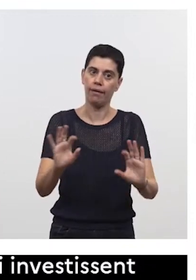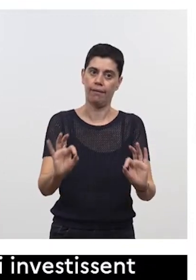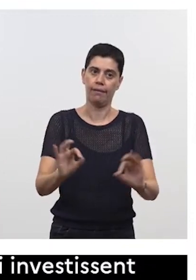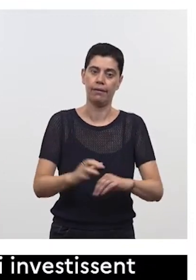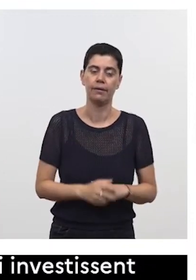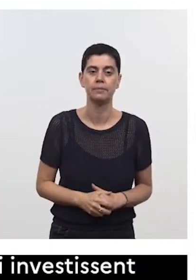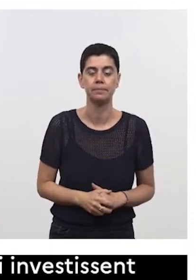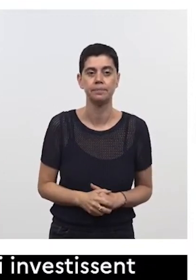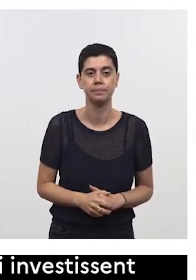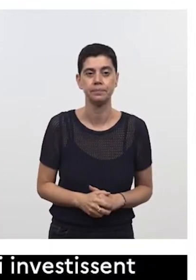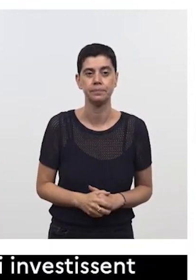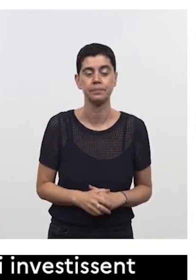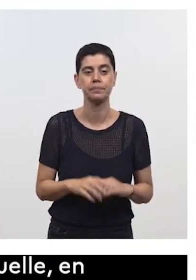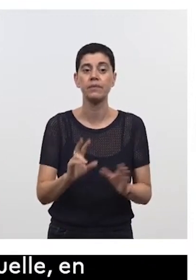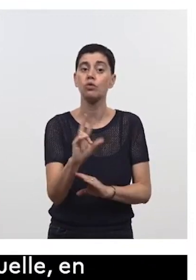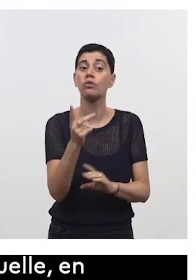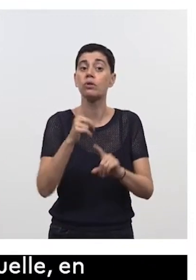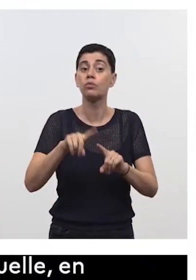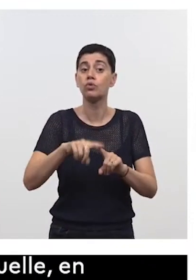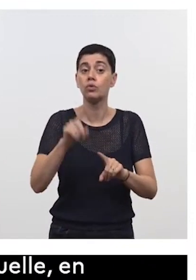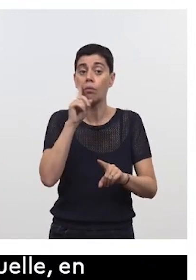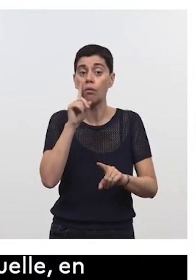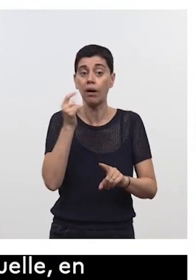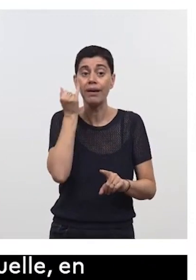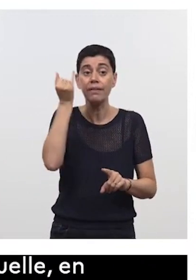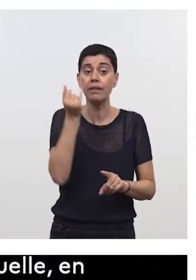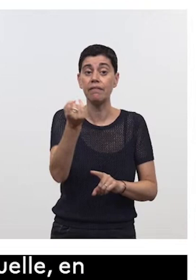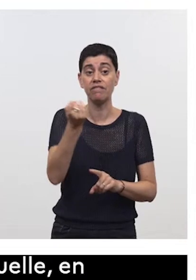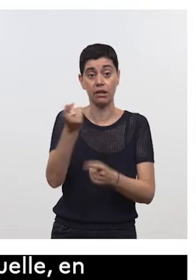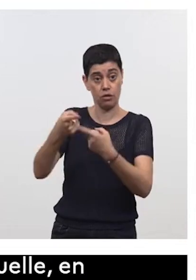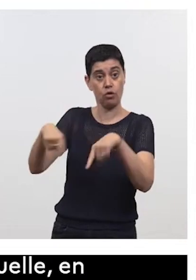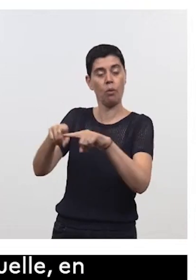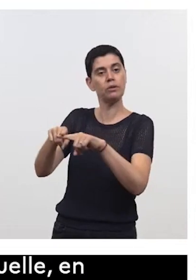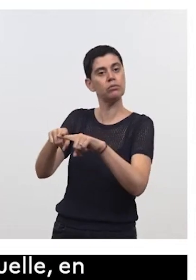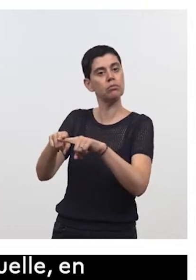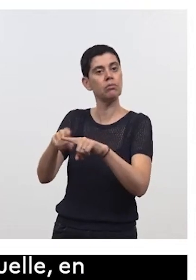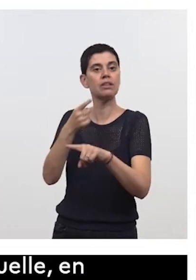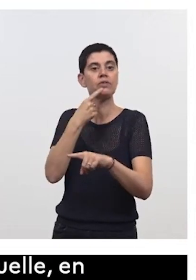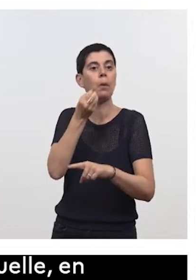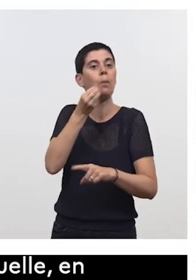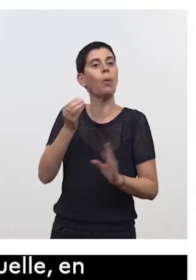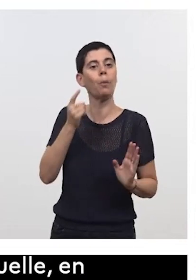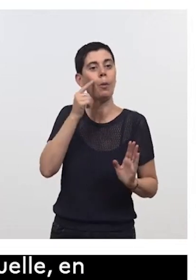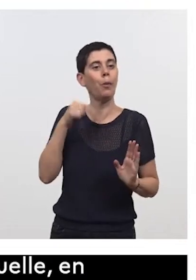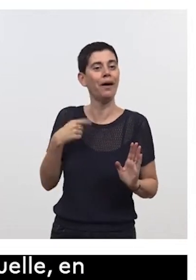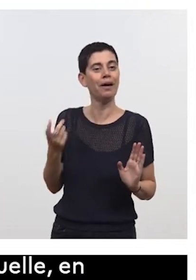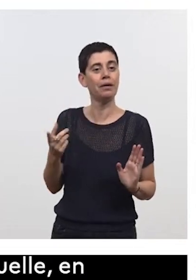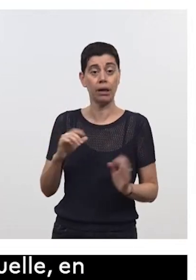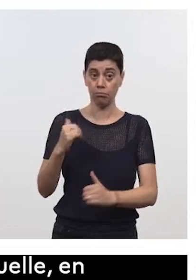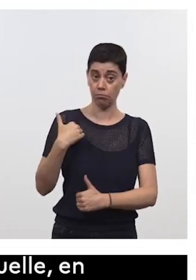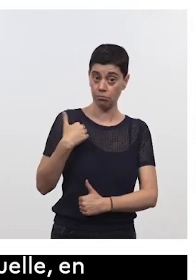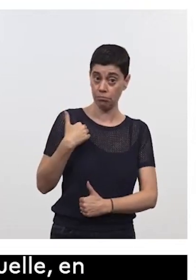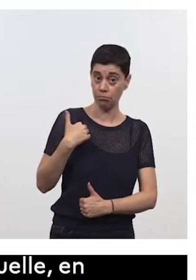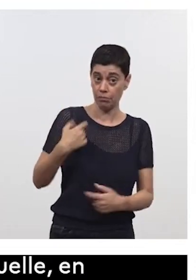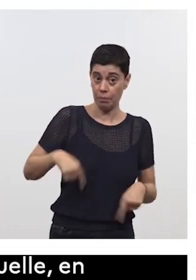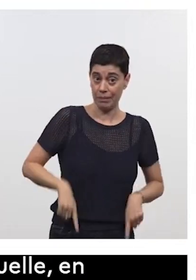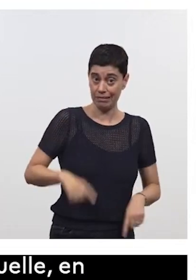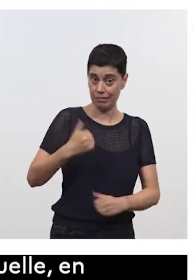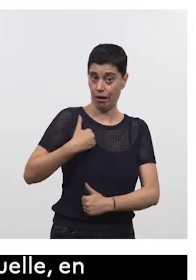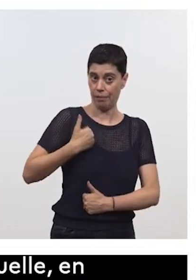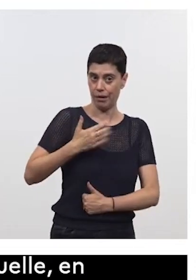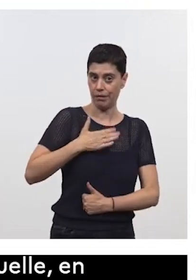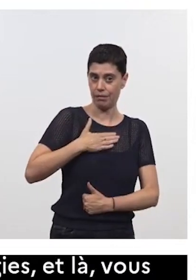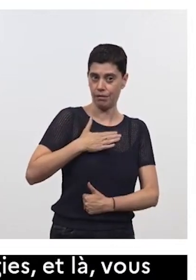place. Troisième chose, puisque c'est une initiative de la Commission, je la trouve bonne, mais ça ne m'empêche pas, en tant que ministre des Armées